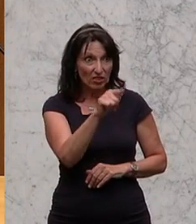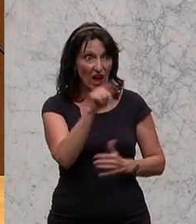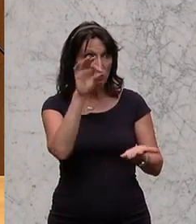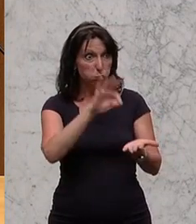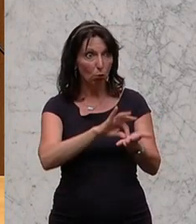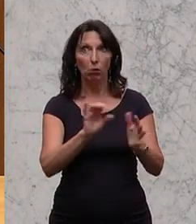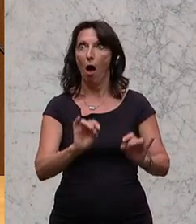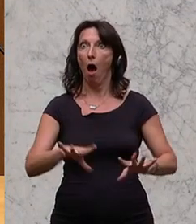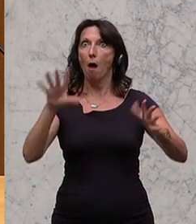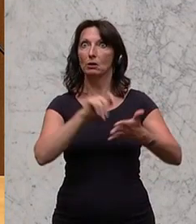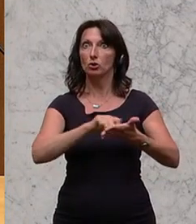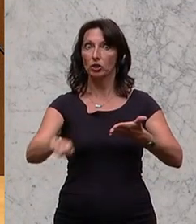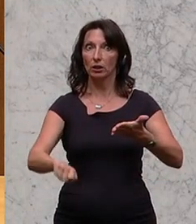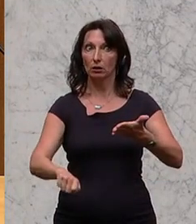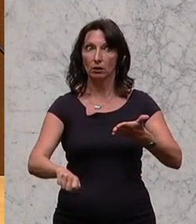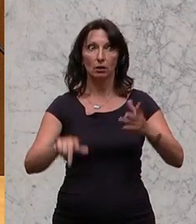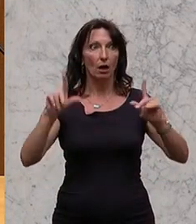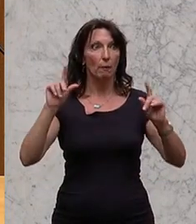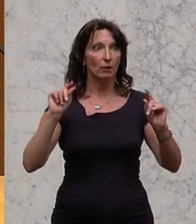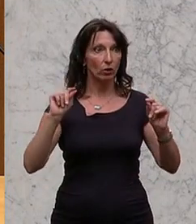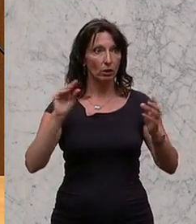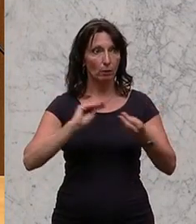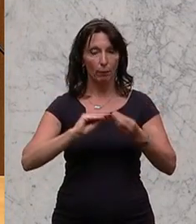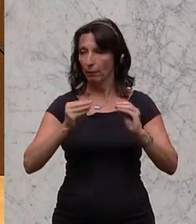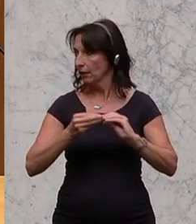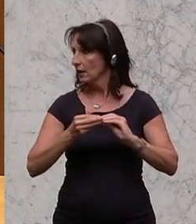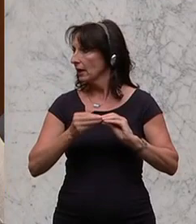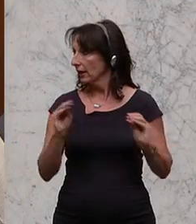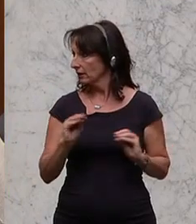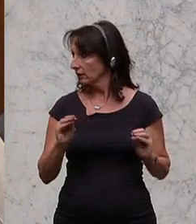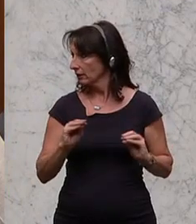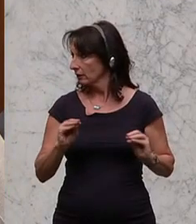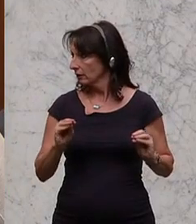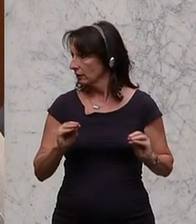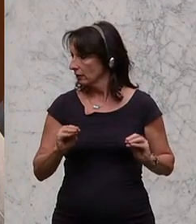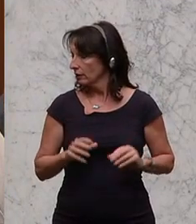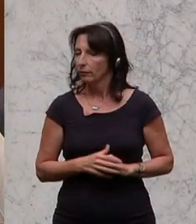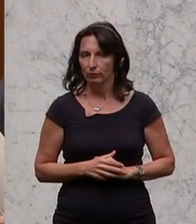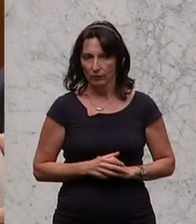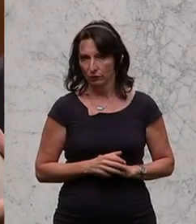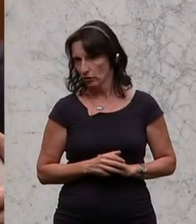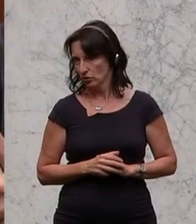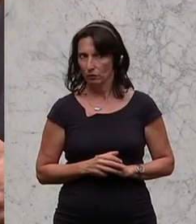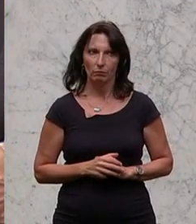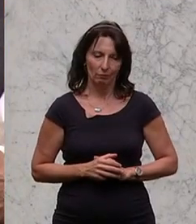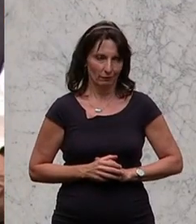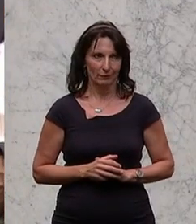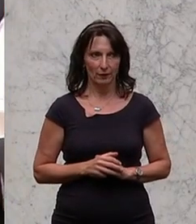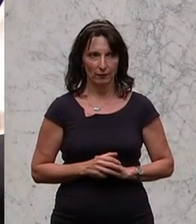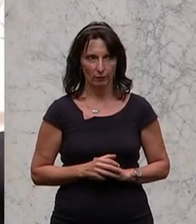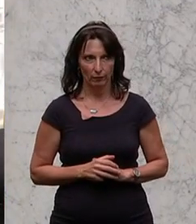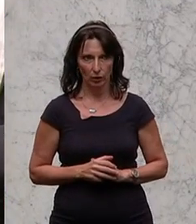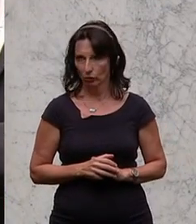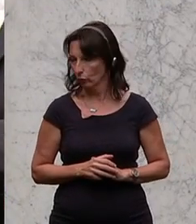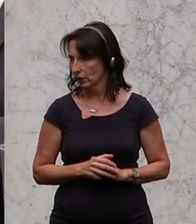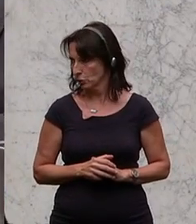Und das ist ein echtes Problem. Und damit, ja, ich glaube, das ist, ich glaube, hier muss ich ins